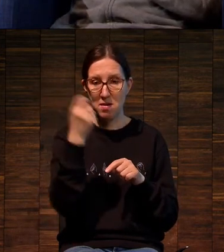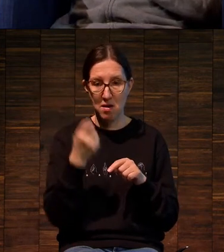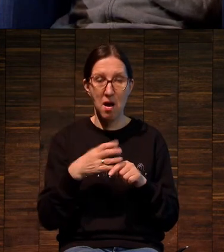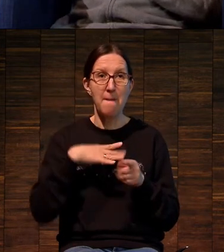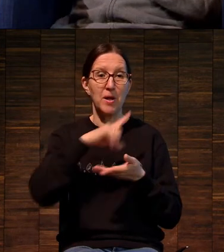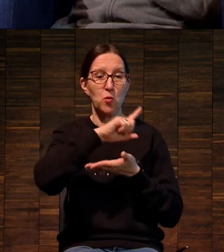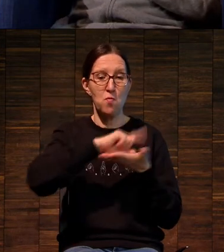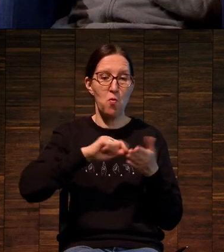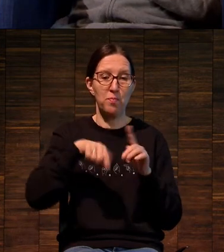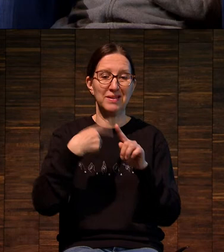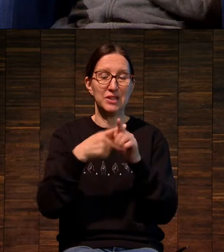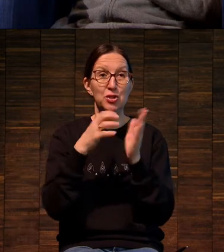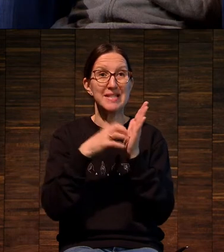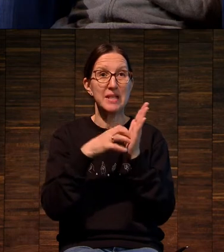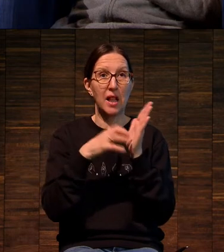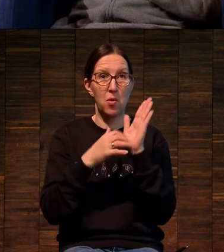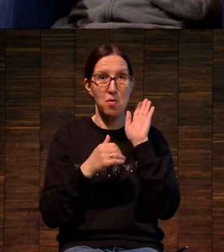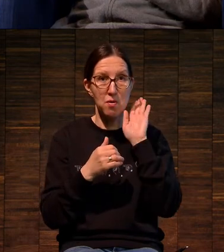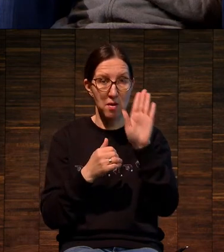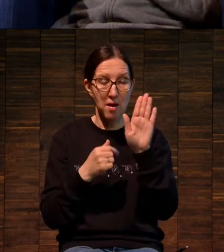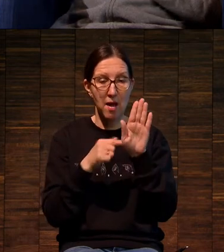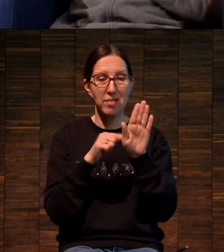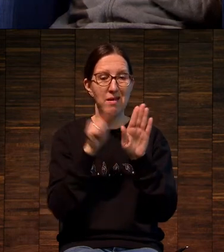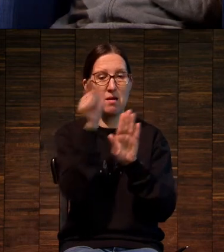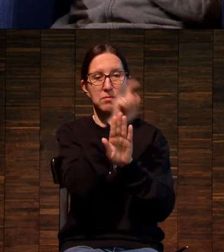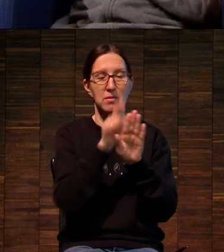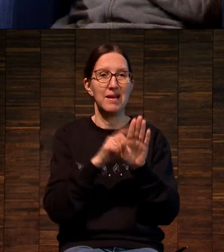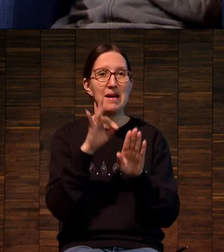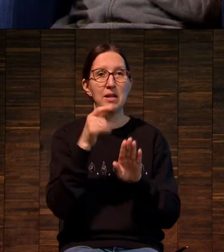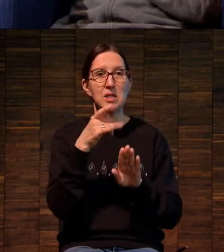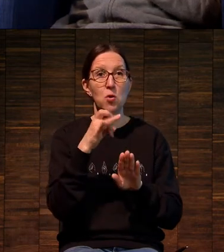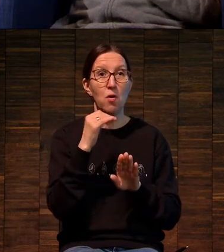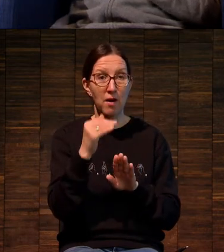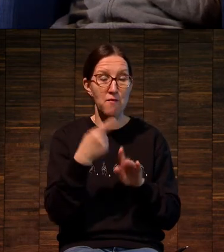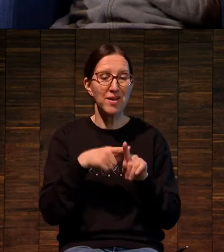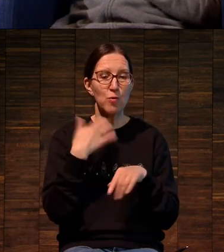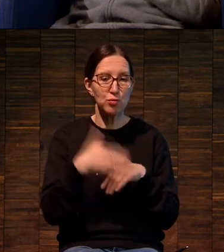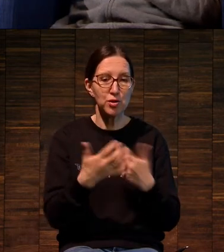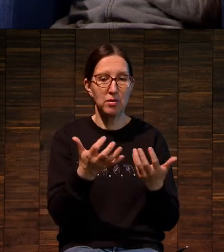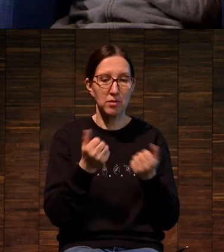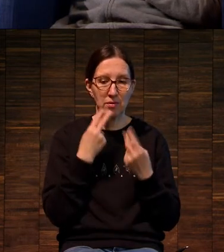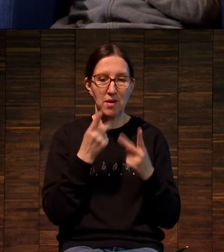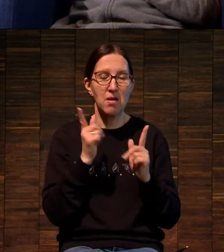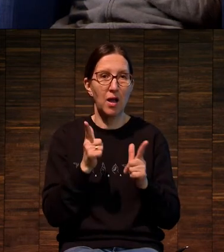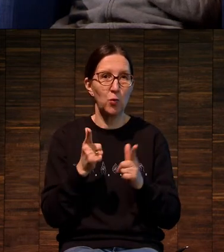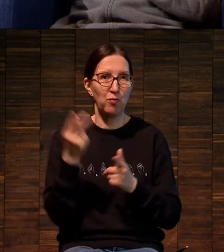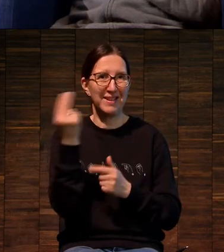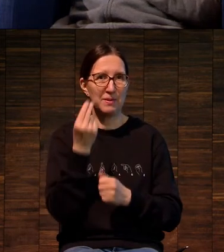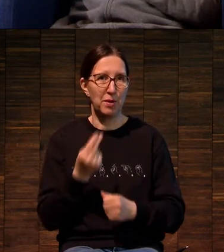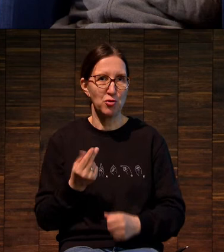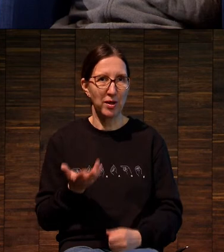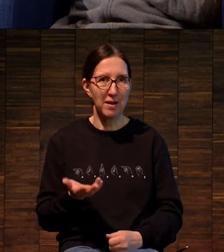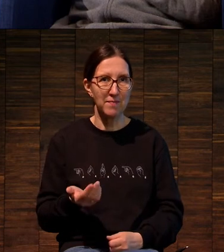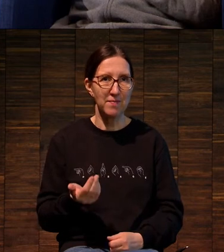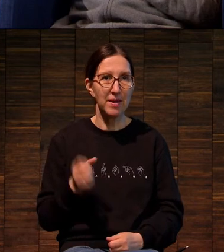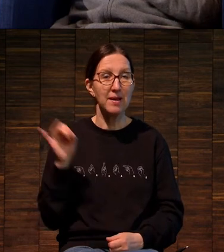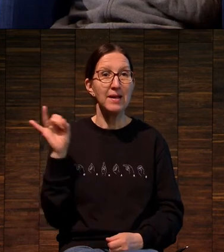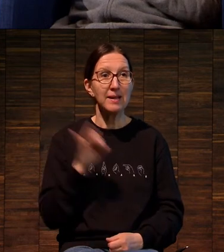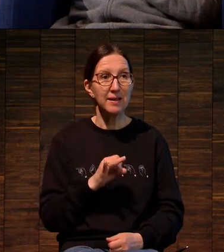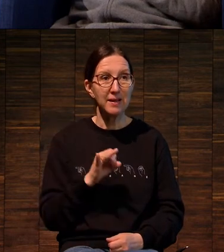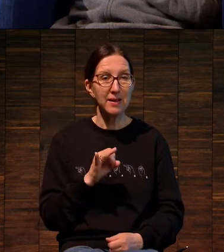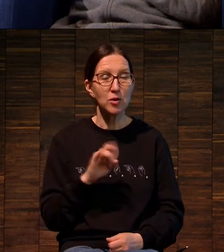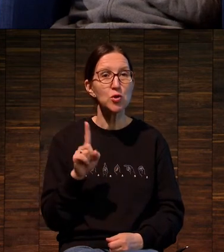копировал через стекло на резограф, и при помощи резографа получал уже конечное изображение. И